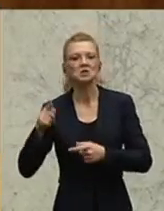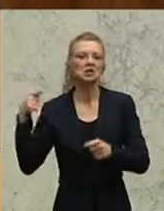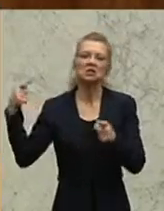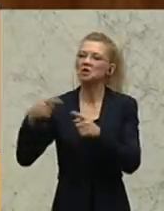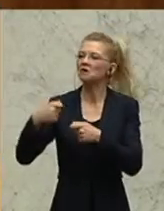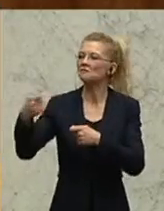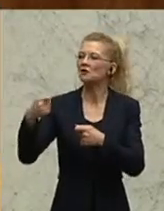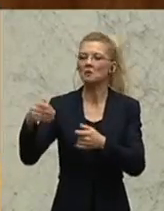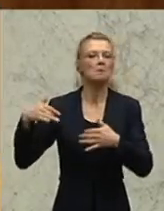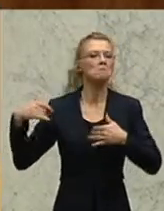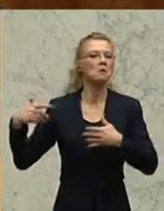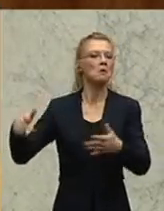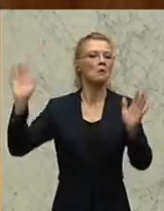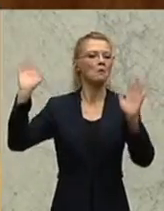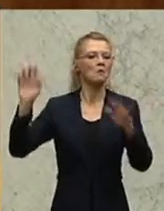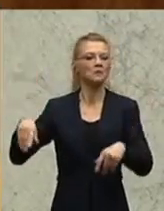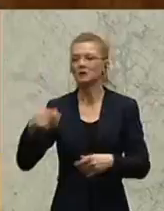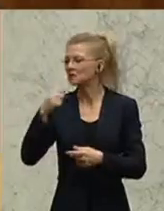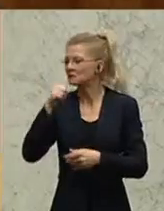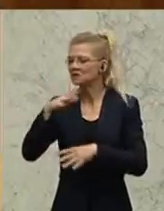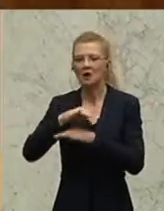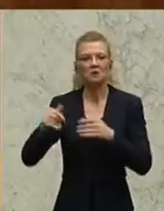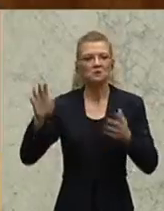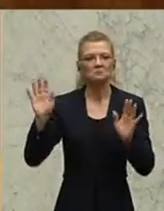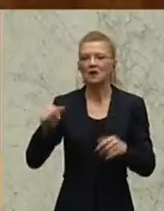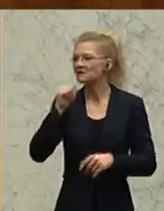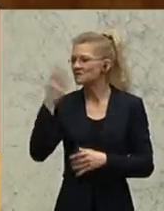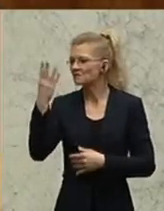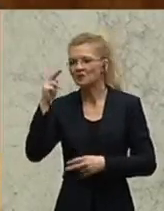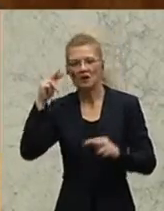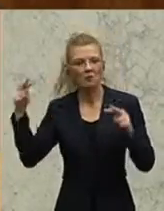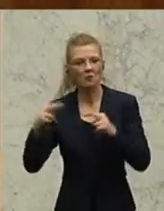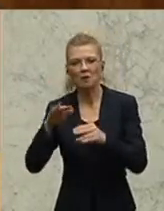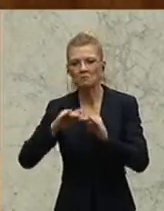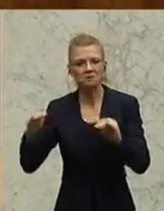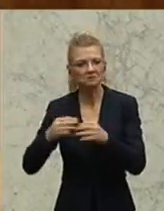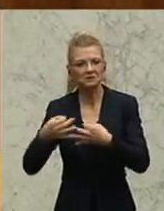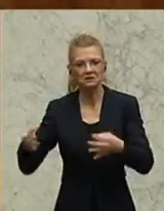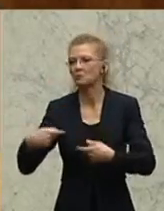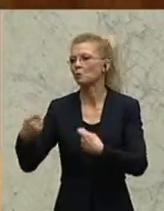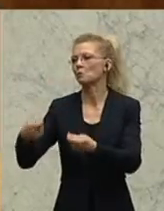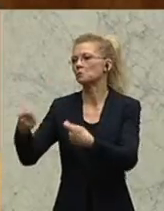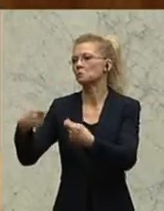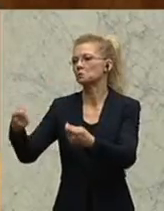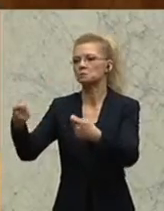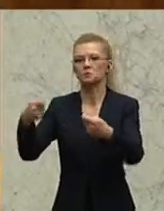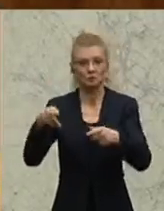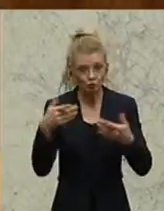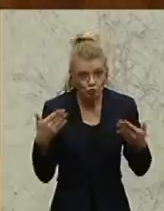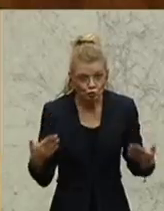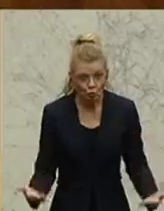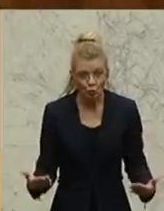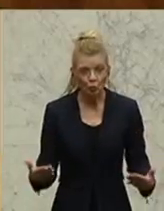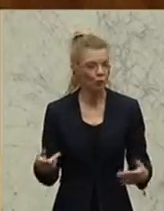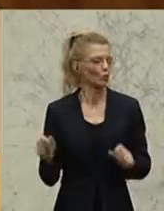vergeben. Millionenbeträge werden ohne Rücksprache, ohne Für-Augen-Prinzip vergeben. Also das ist ein Zustand, meine sehr geehrten Damen und Herren, der